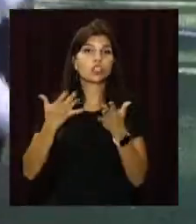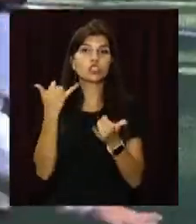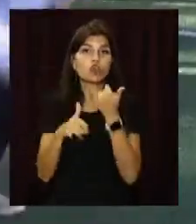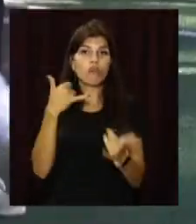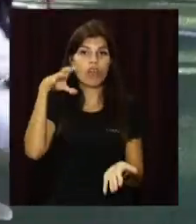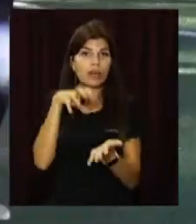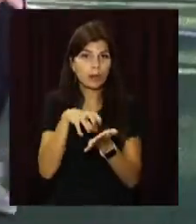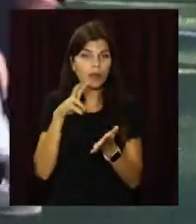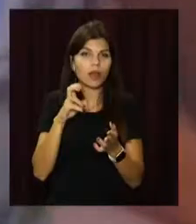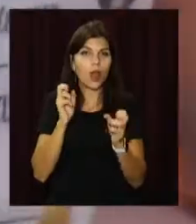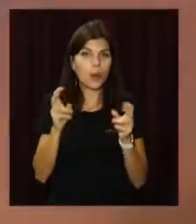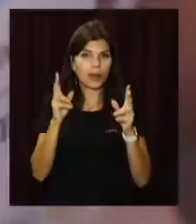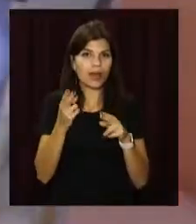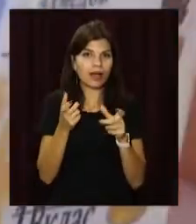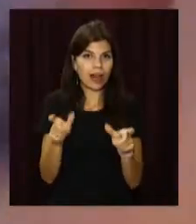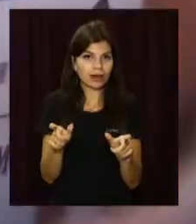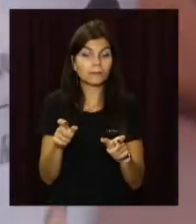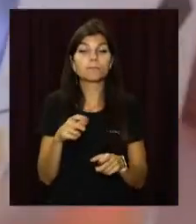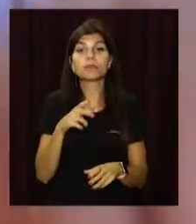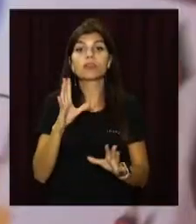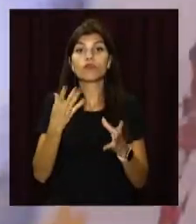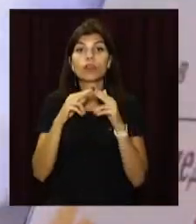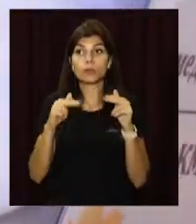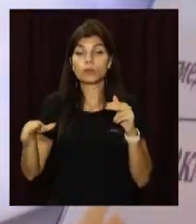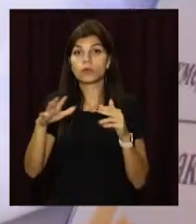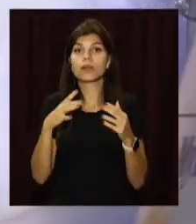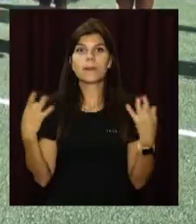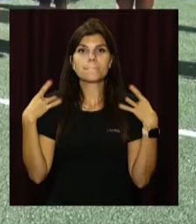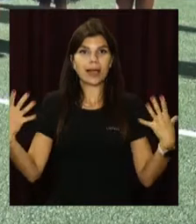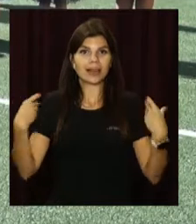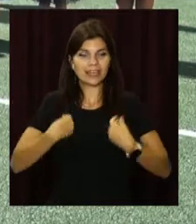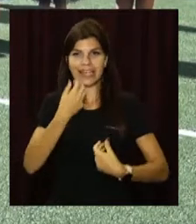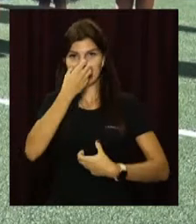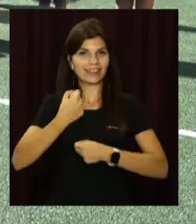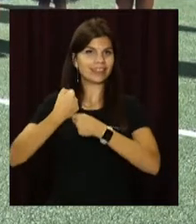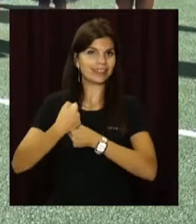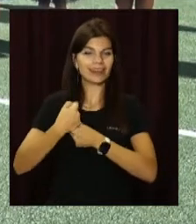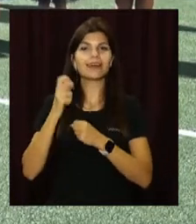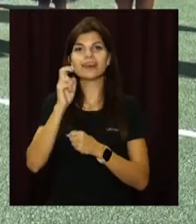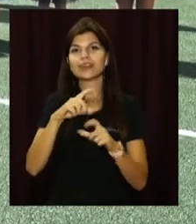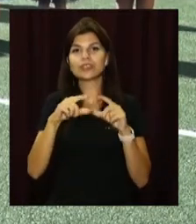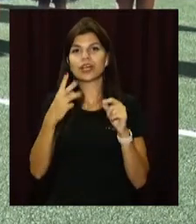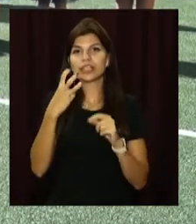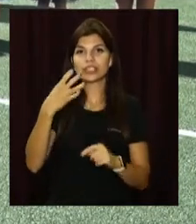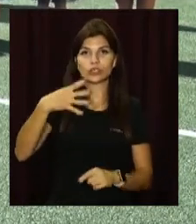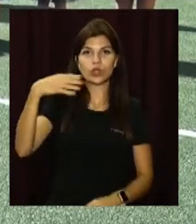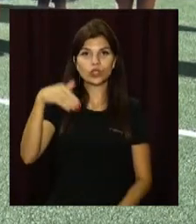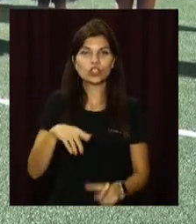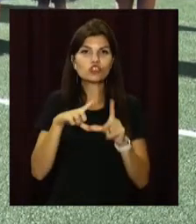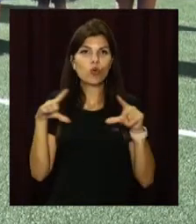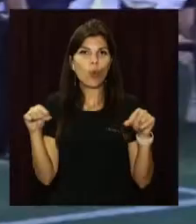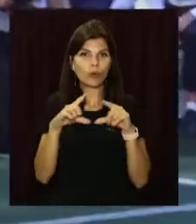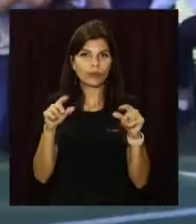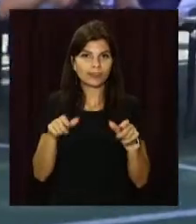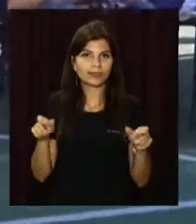жовтий рівень епіднебезпеки. Загалом на Дніпропетровщині у святковому вбранні та з квітами прийшли до шкіл 340 тисяч школярів.